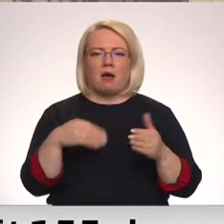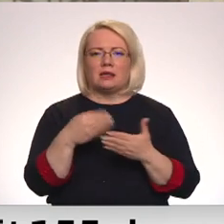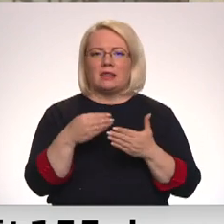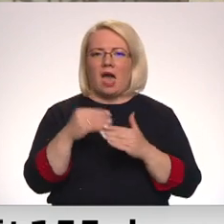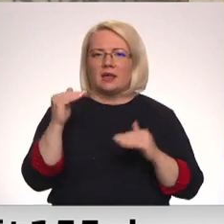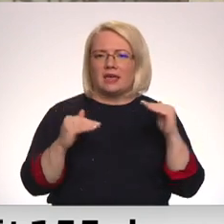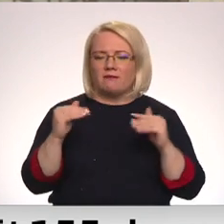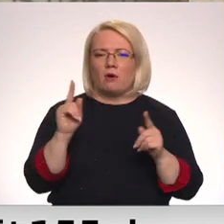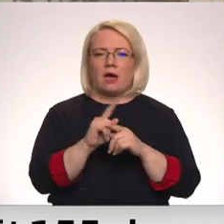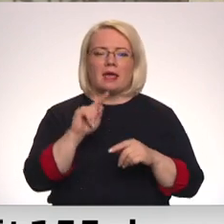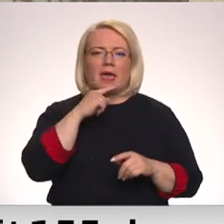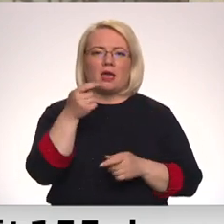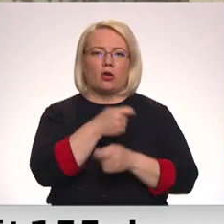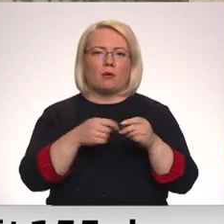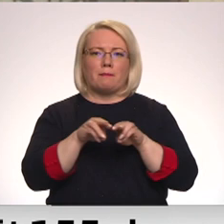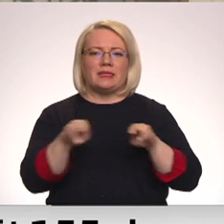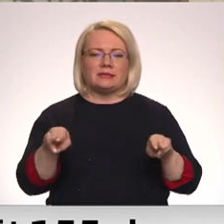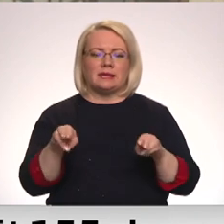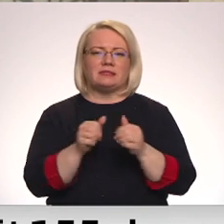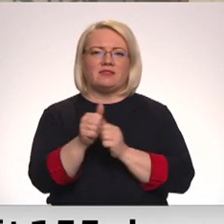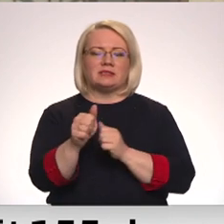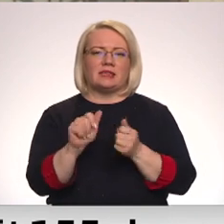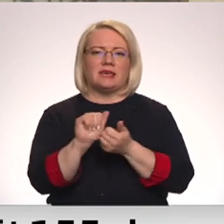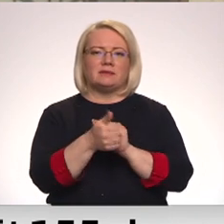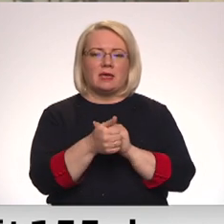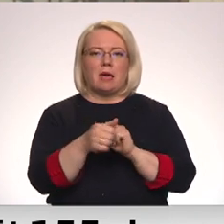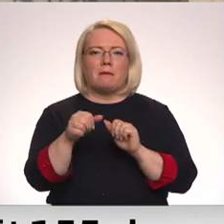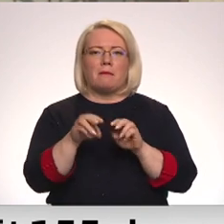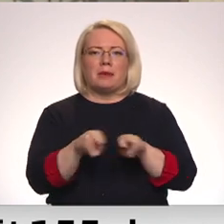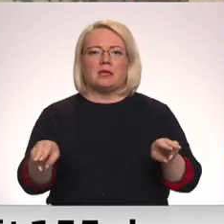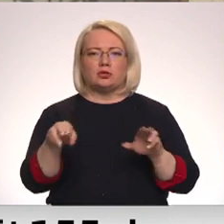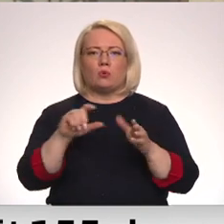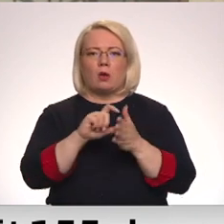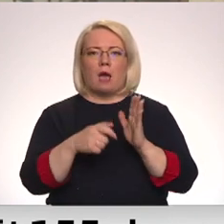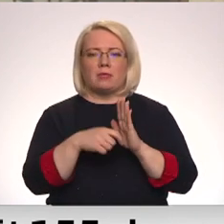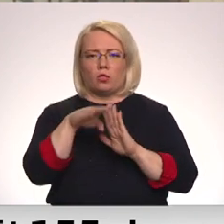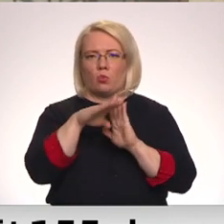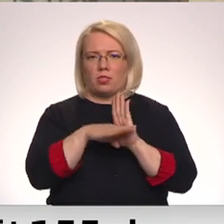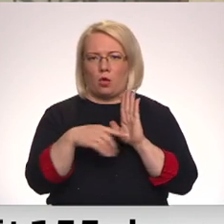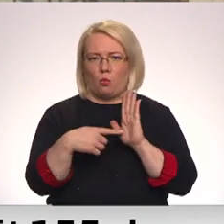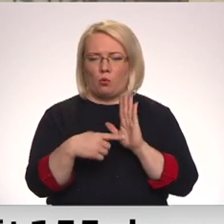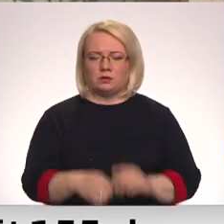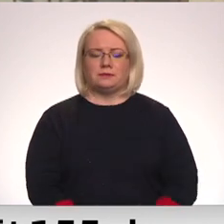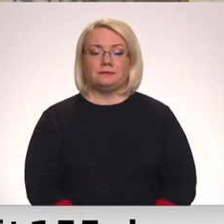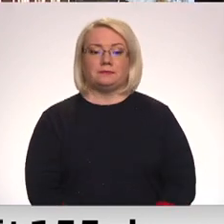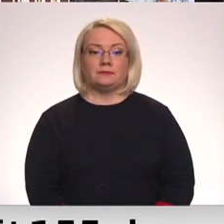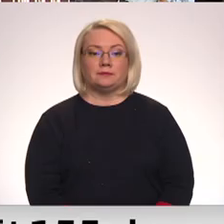ekonomikas ministrijas svirzītajām izmaiņām ministru kabinete noteikumos. Blašāks tās Dāvids Fredenfels.